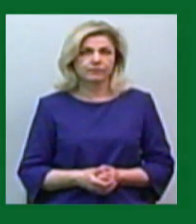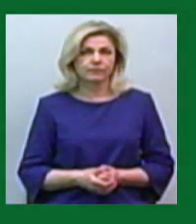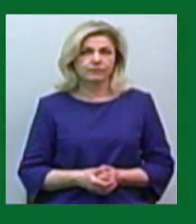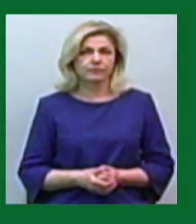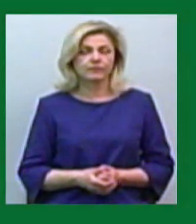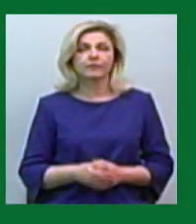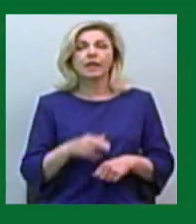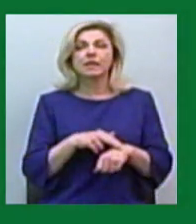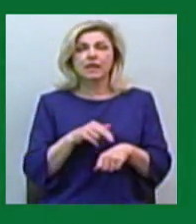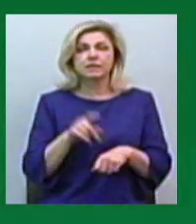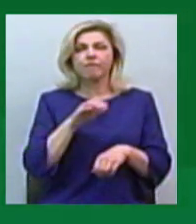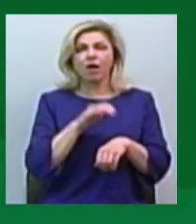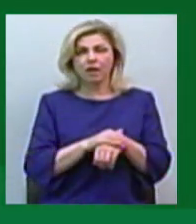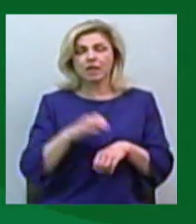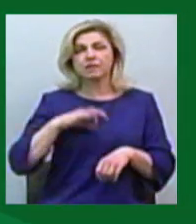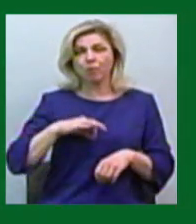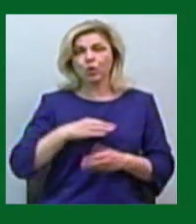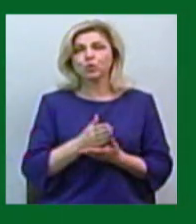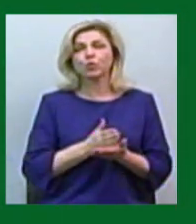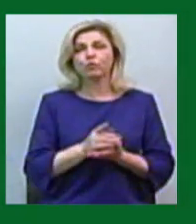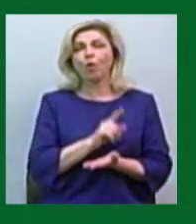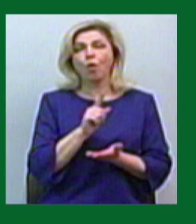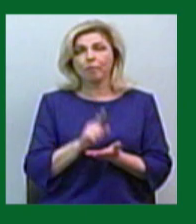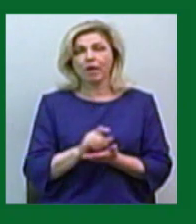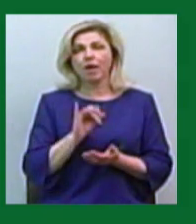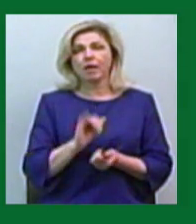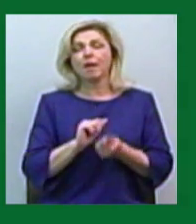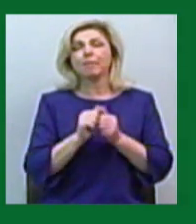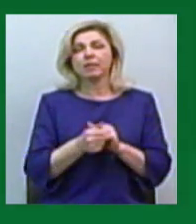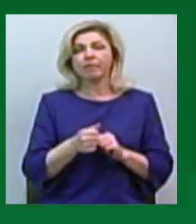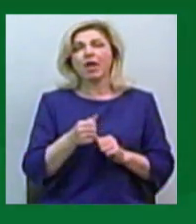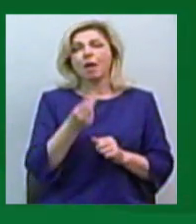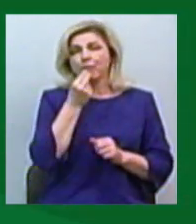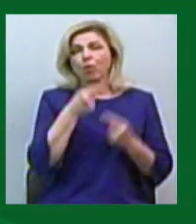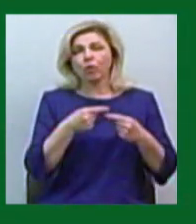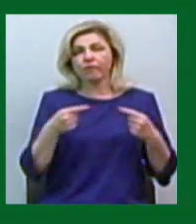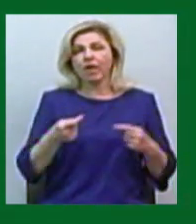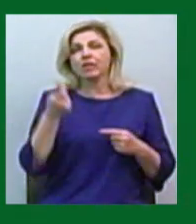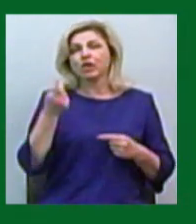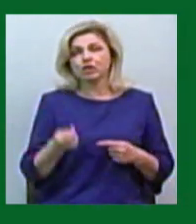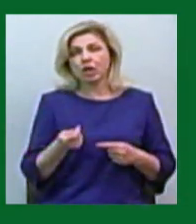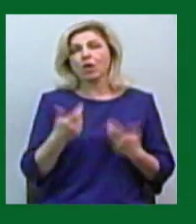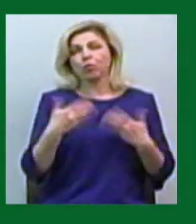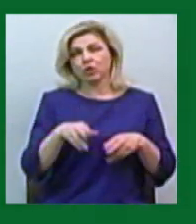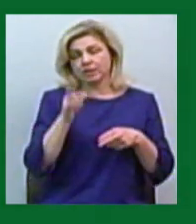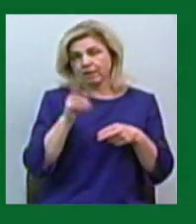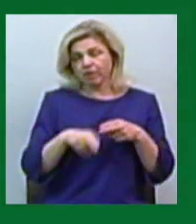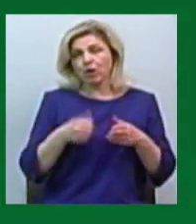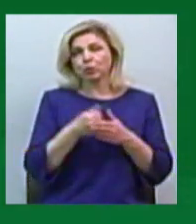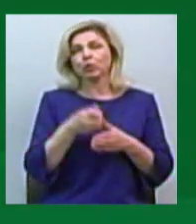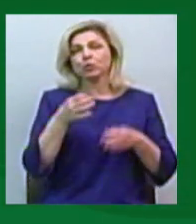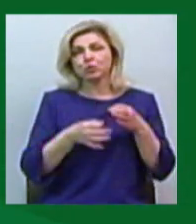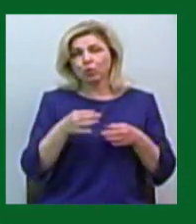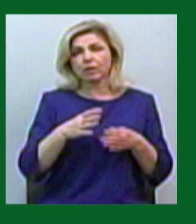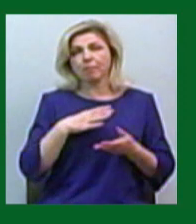Слідство за фактом заложування службовими обов'язками та підміни продуктів харчування дешевшими аналогами завершилось. До суду скоривали